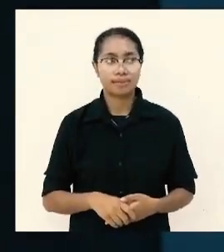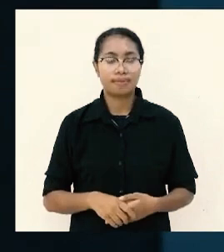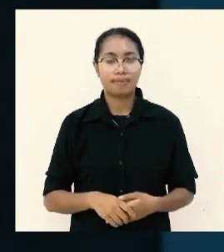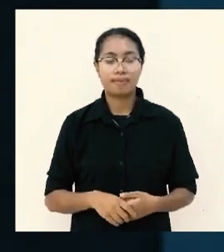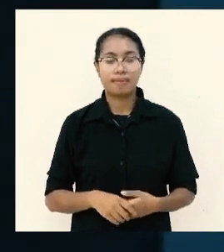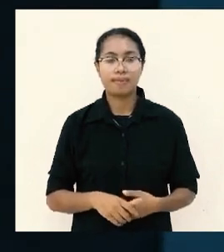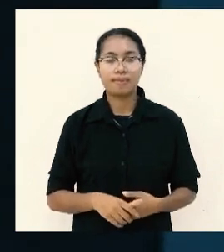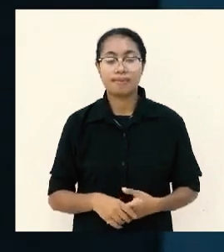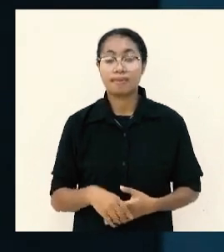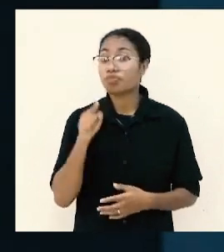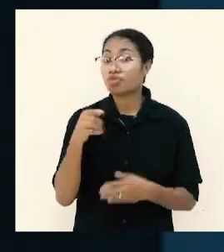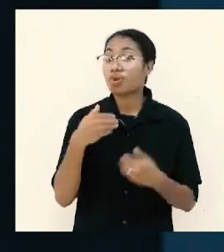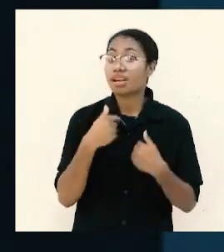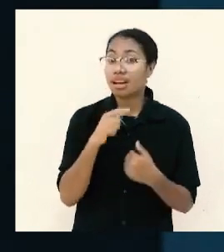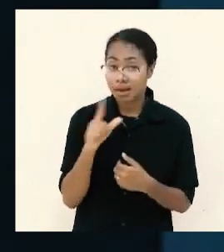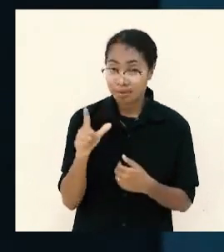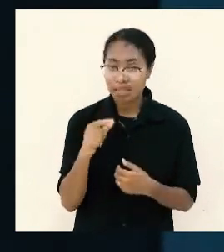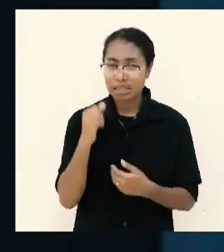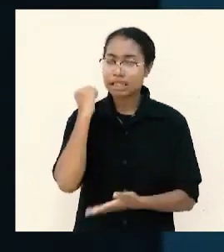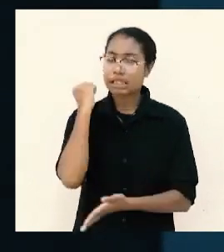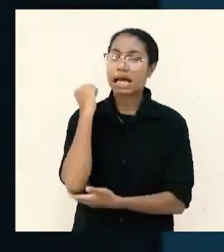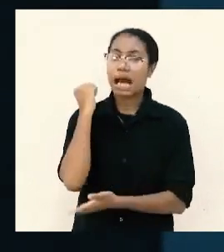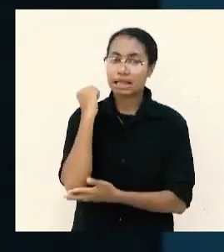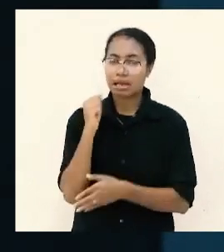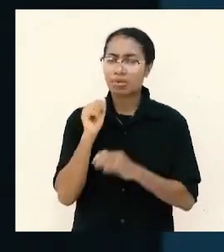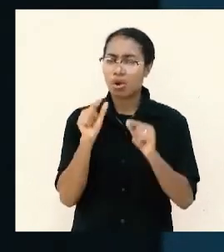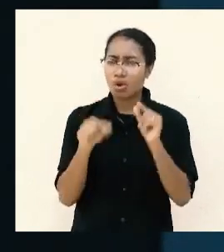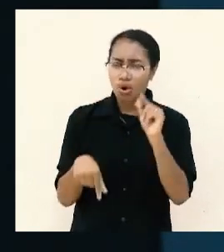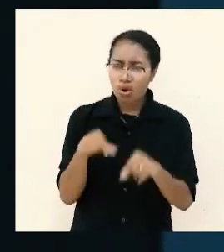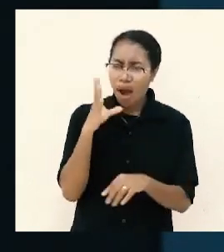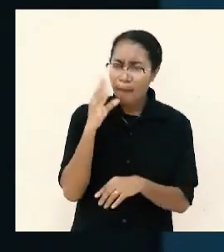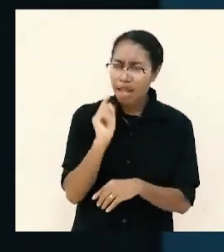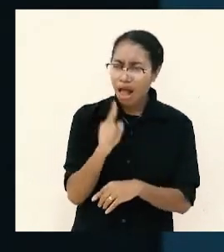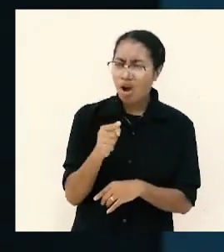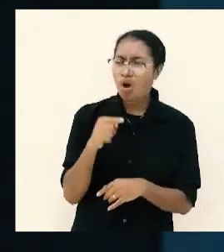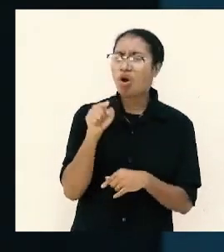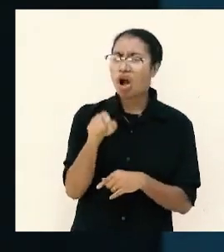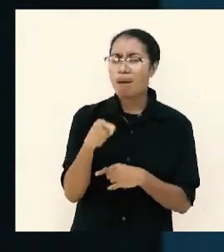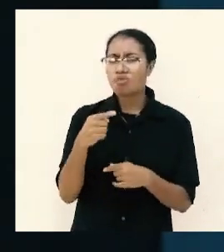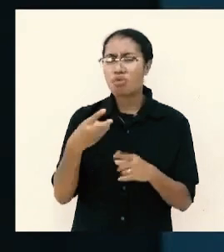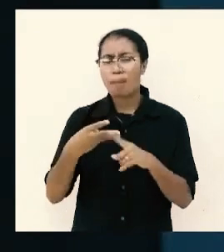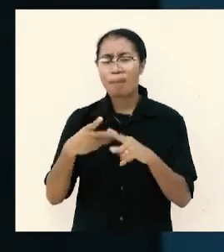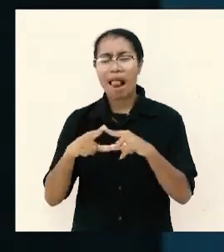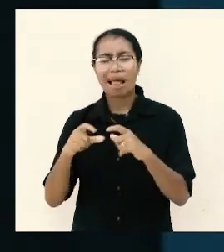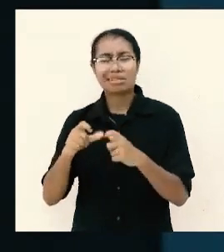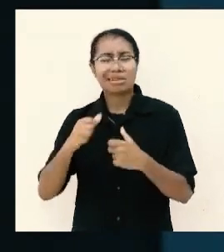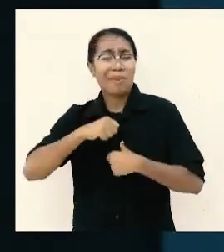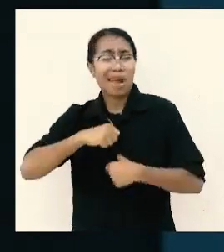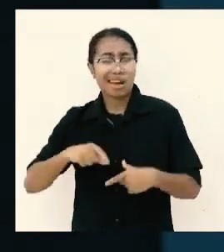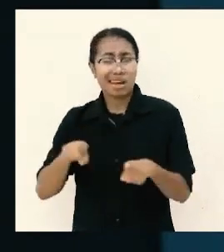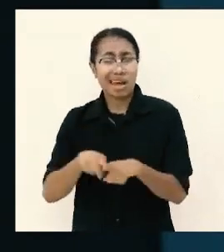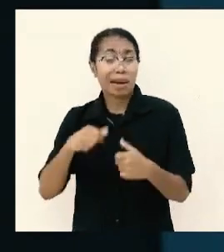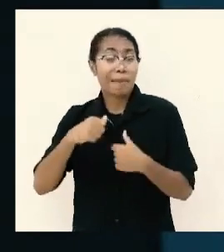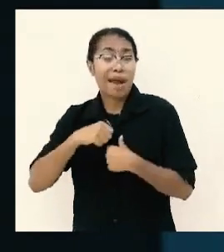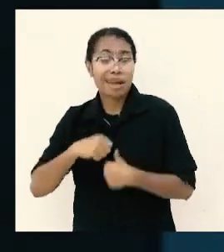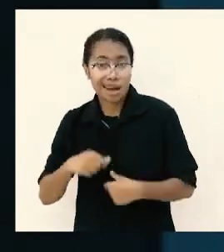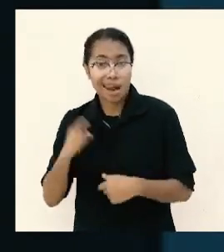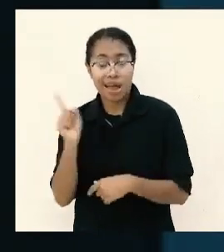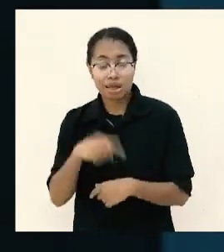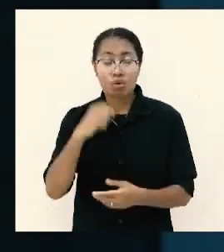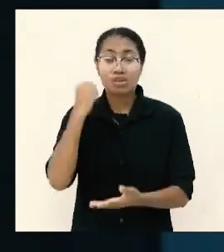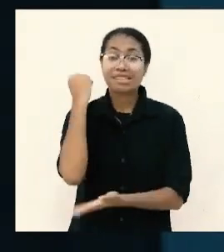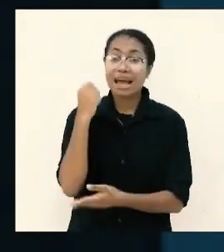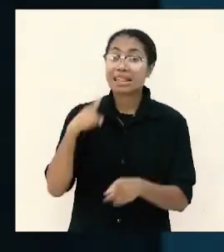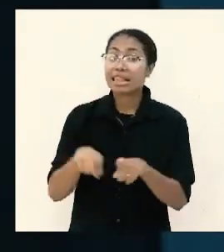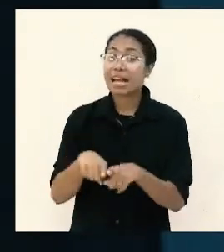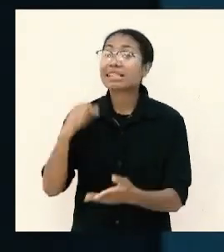itu adalah kejahatan makanya ada orang yang bilang bahwa kalau sampai balas kebaikan dengan kebaikan atau balas jahat dengan jahat